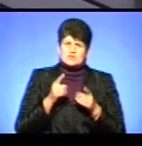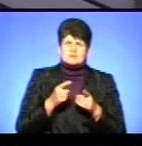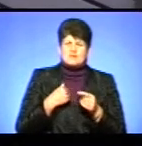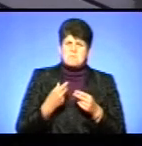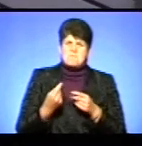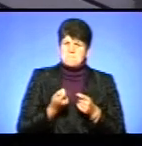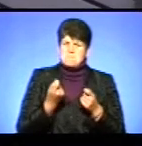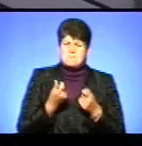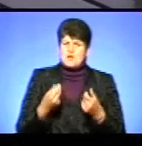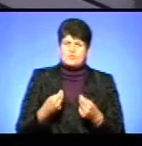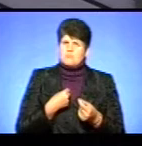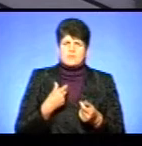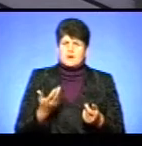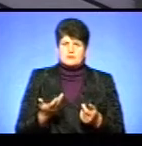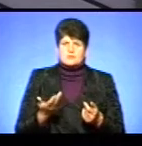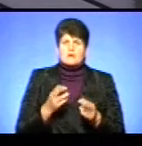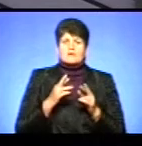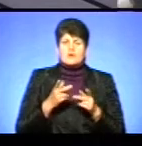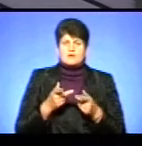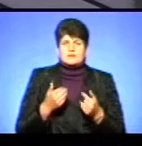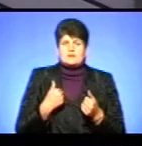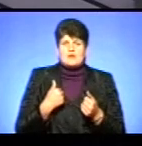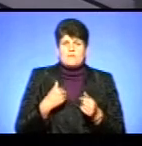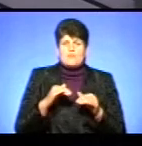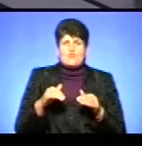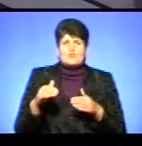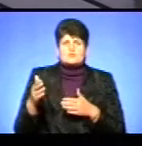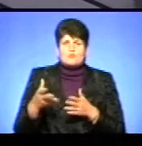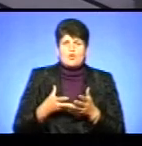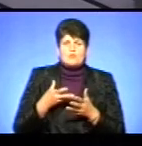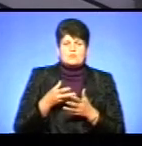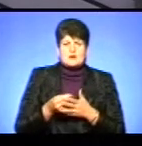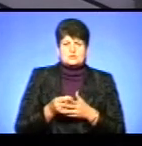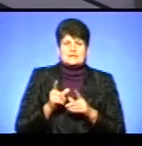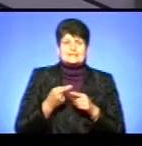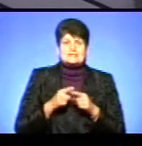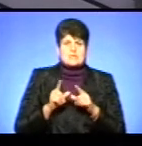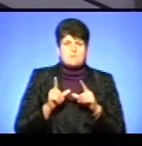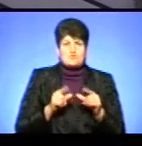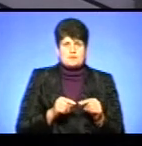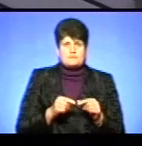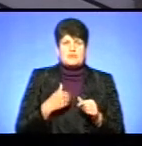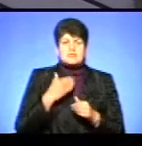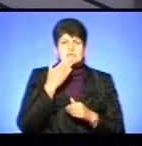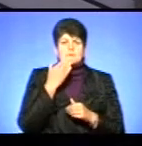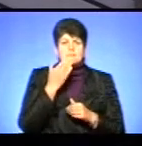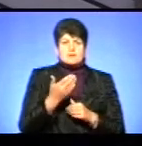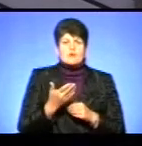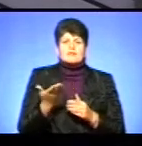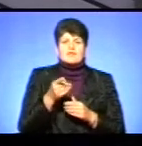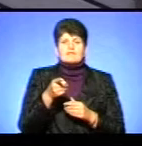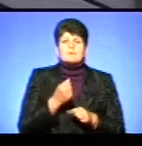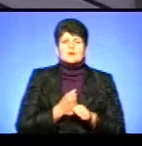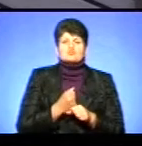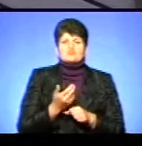мало платять, і як нам потім оплачувати цей проїзд? Я запитую, а де ви